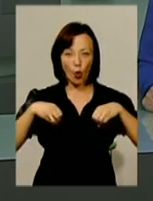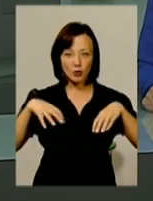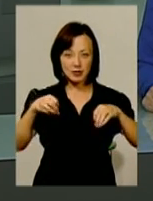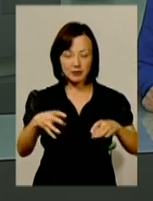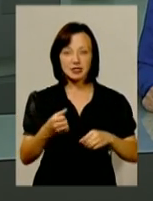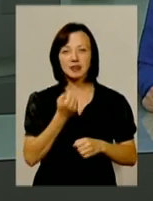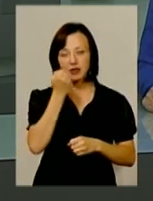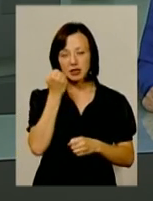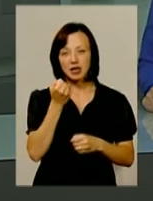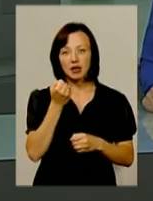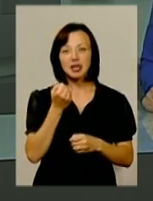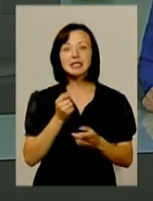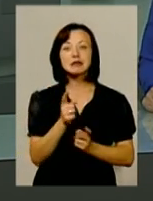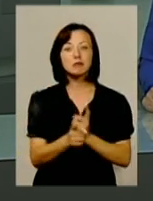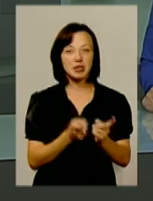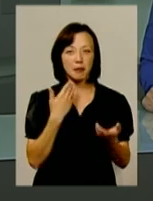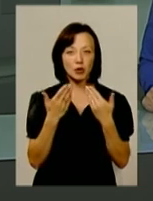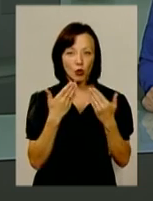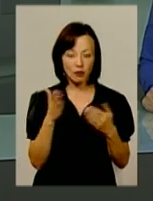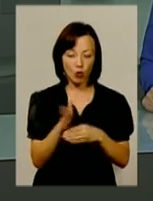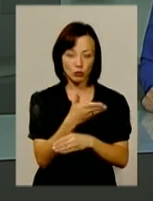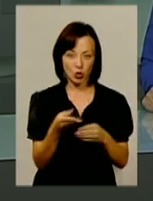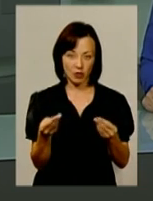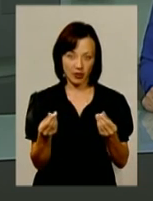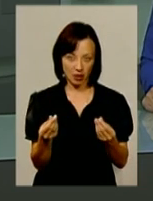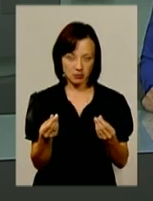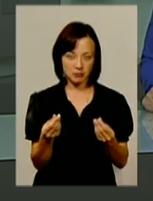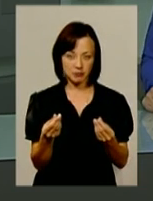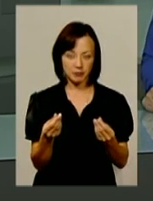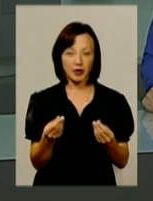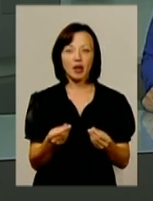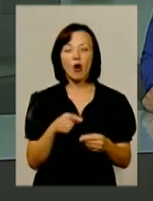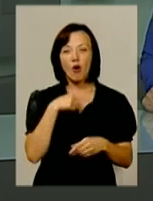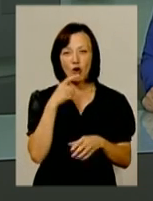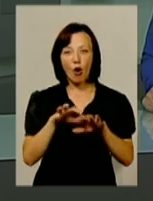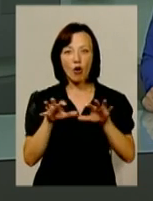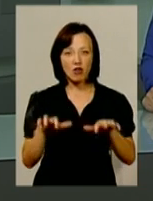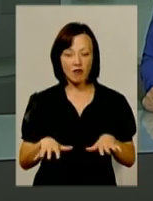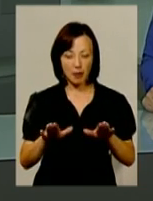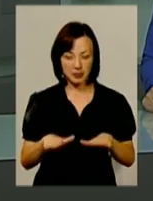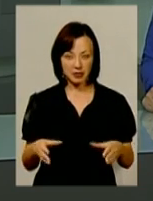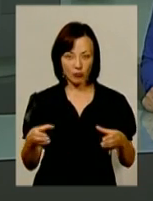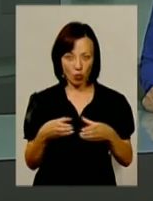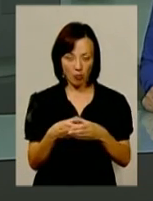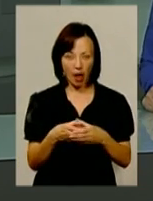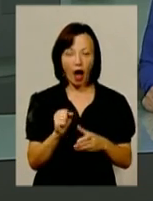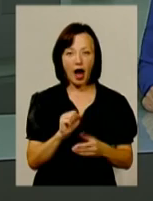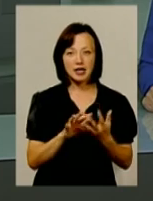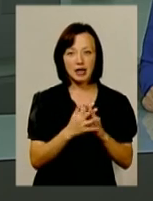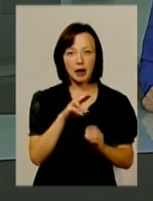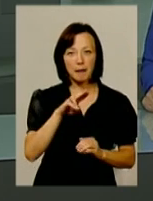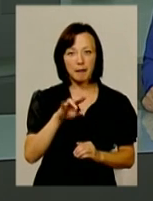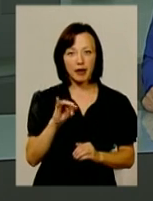зміні підходів до розподілу фінансових потоків, запевняє очільник місцевої громади. А у селі Пирогівці більш ніж